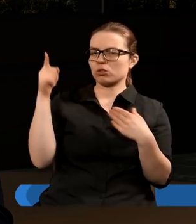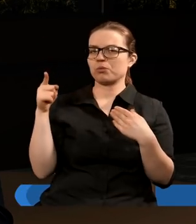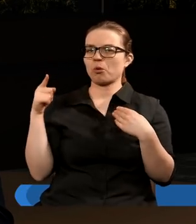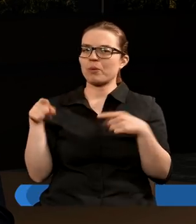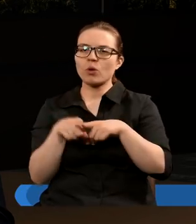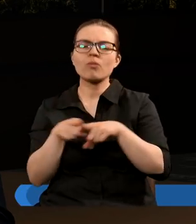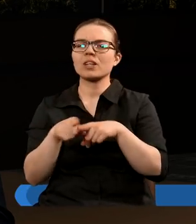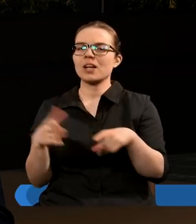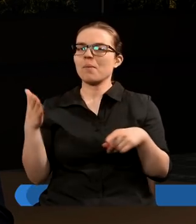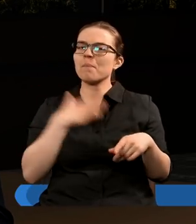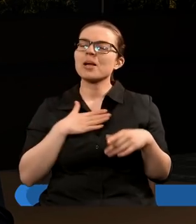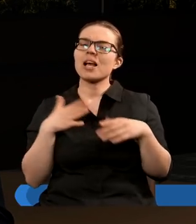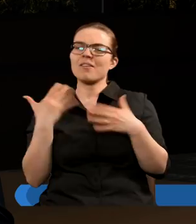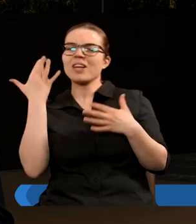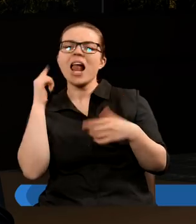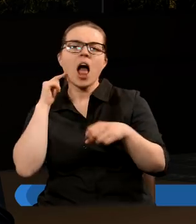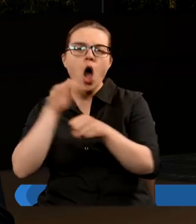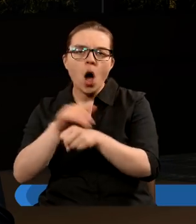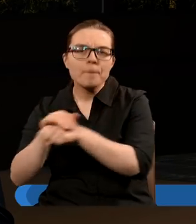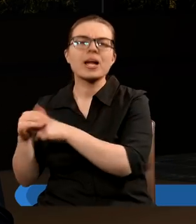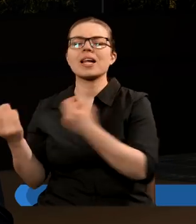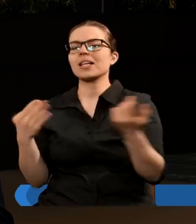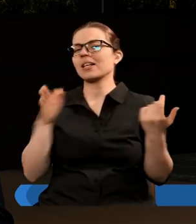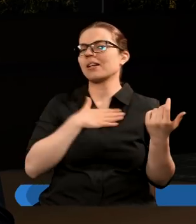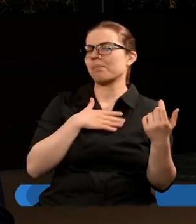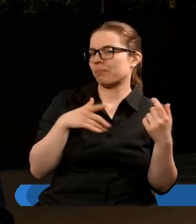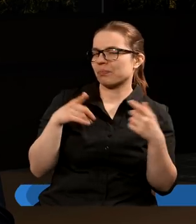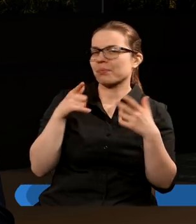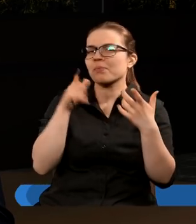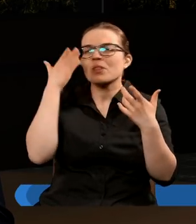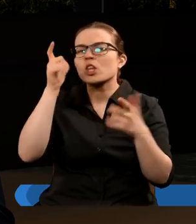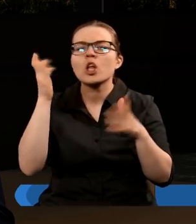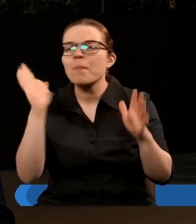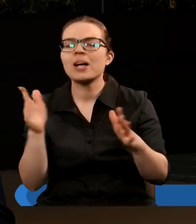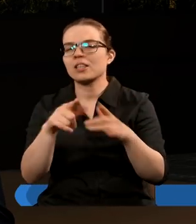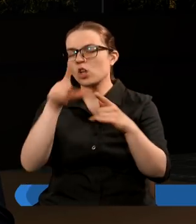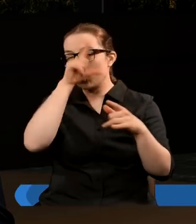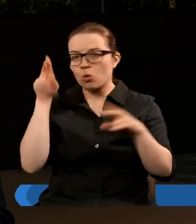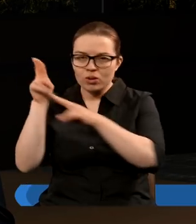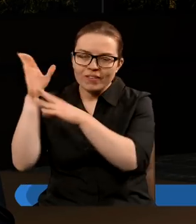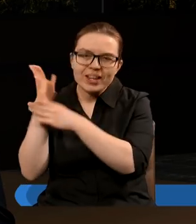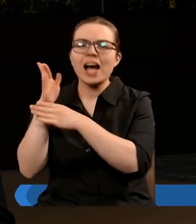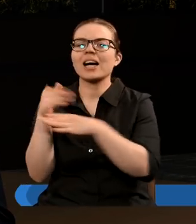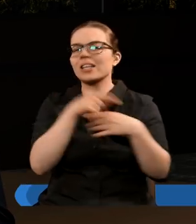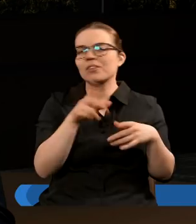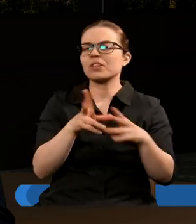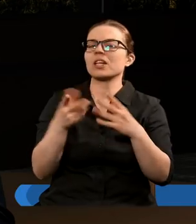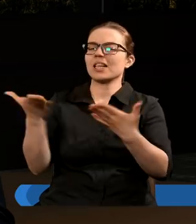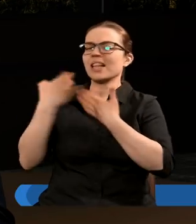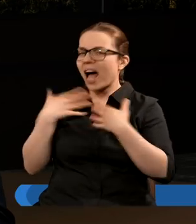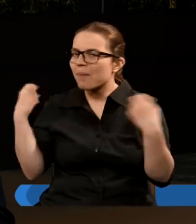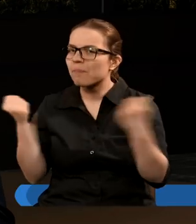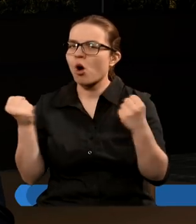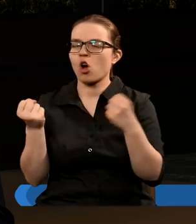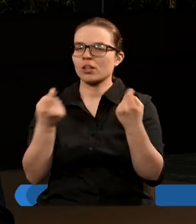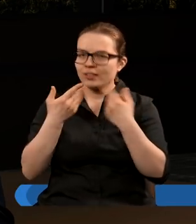mamy wiele obietnic, że będziesz z nami, że będziesz z ludem Tobie wiernym, że dasz nam moc